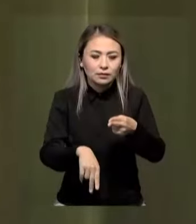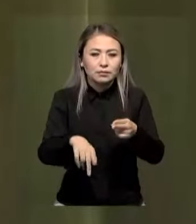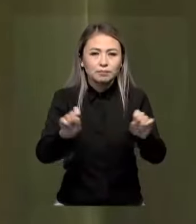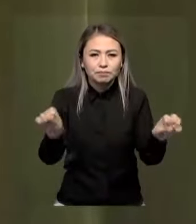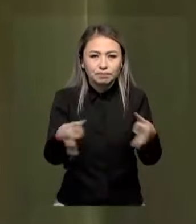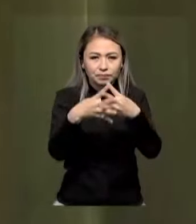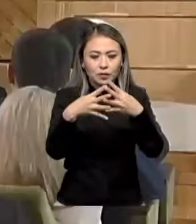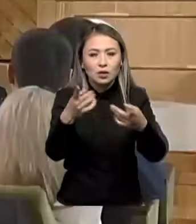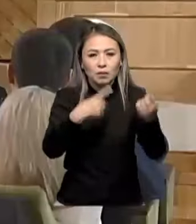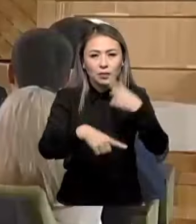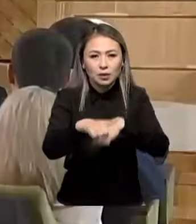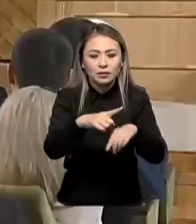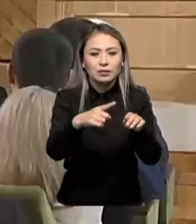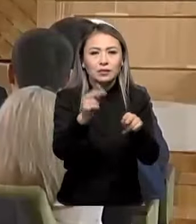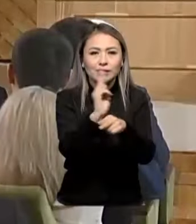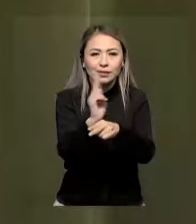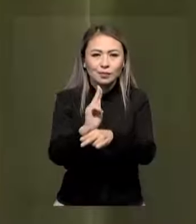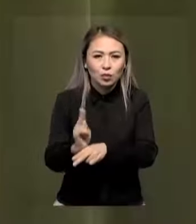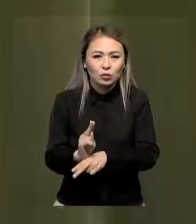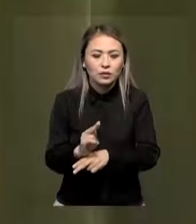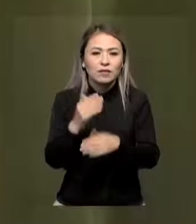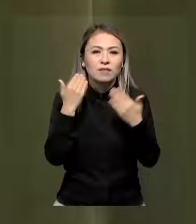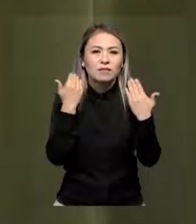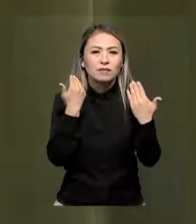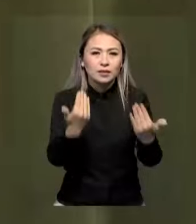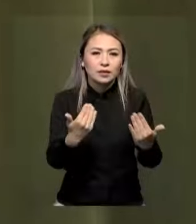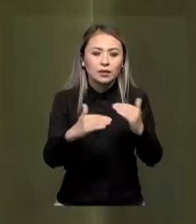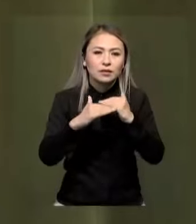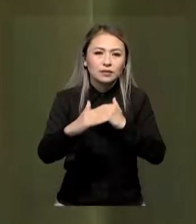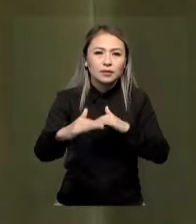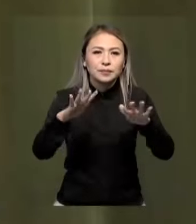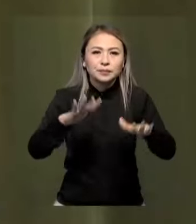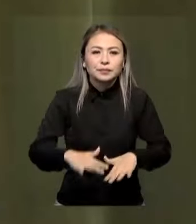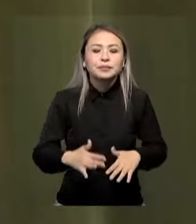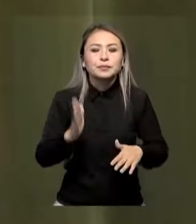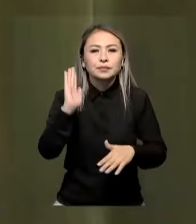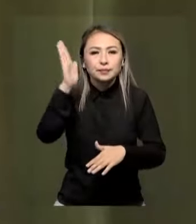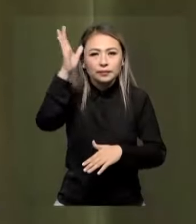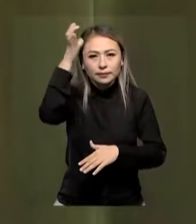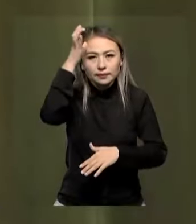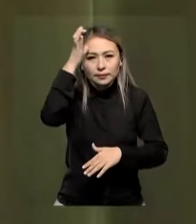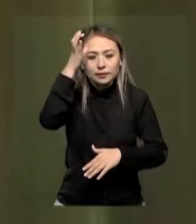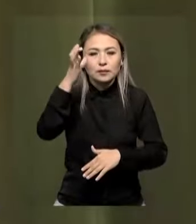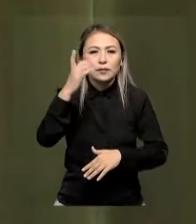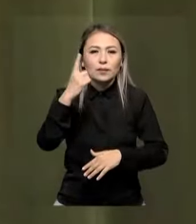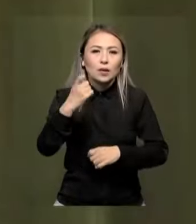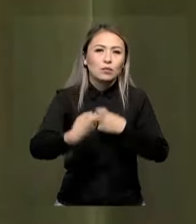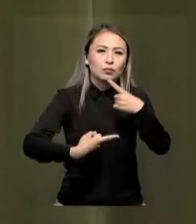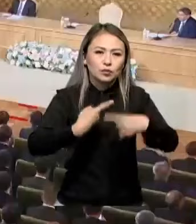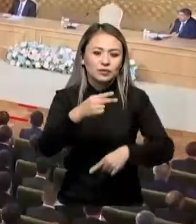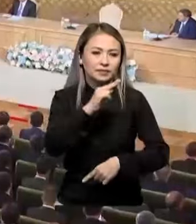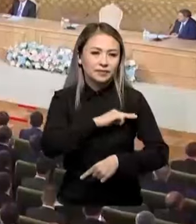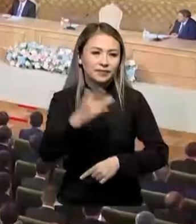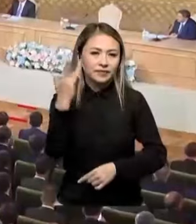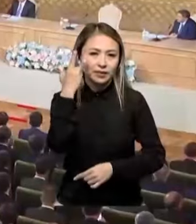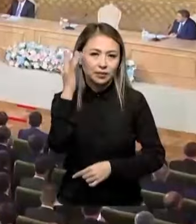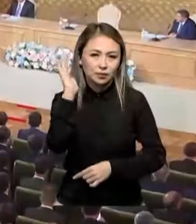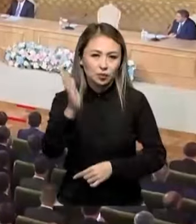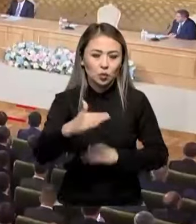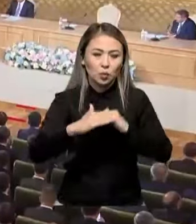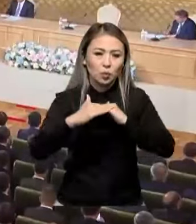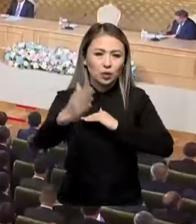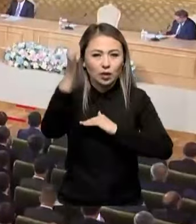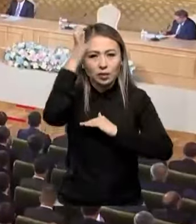жұмысы жүргізледі. Жаңырған ғылым ордасы бүгінгі және бұлаша ғалымдар үшін қызмет ете береді. Отанды